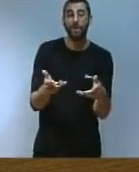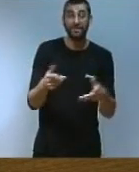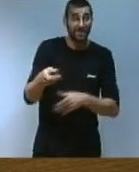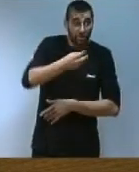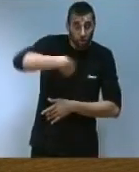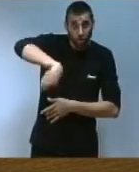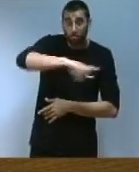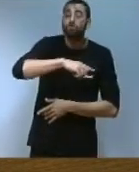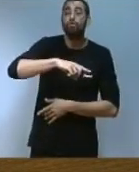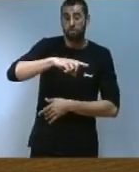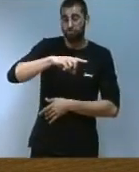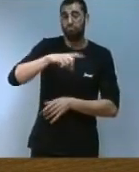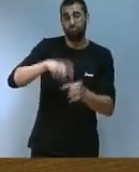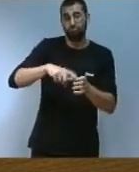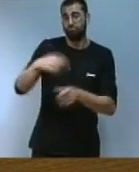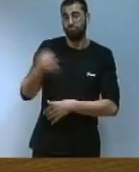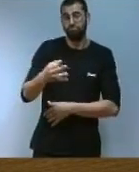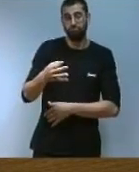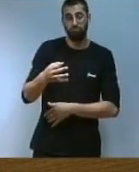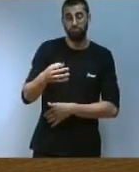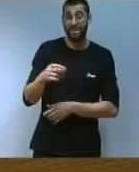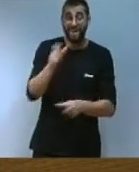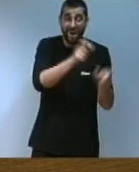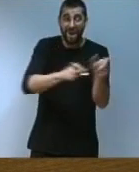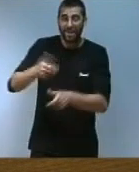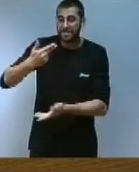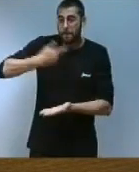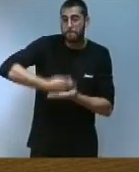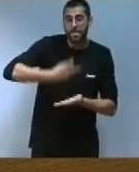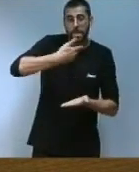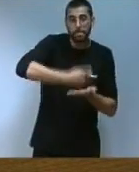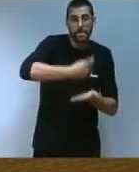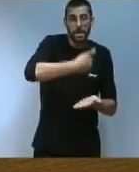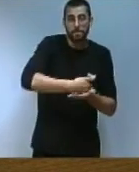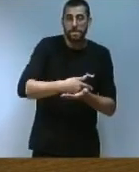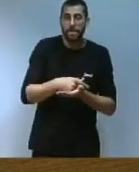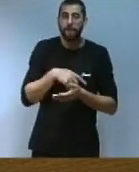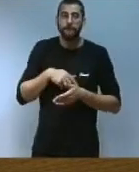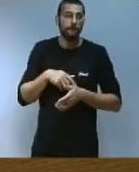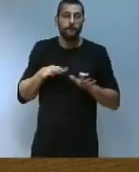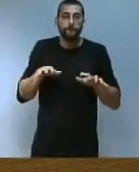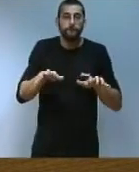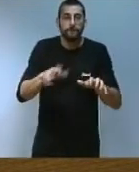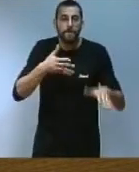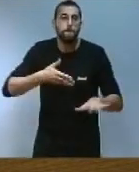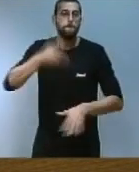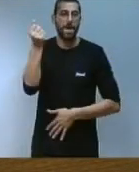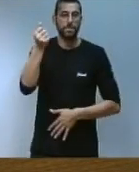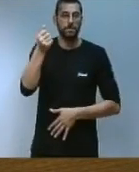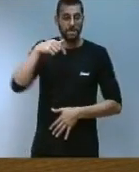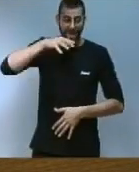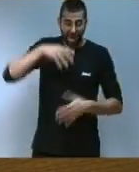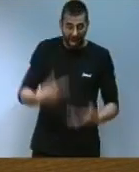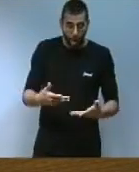immersos la gent ens està demanant que siguem que siguem més ambiciosos i que defensem des del present